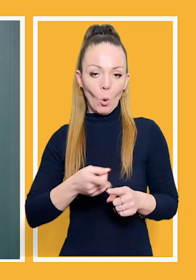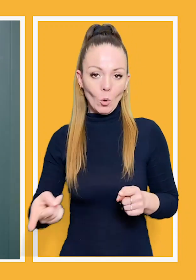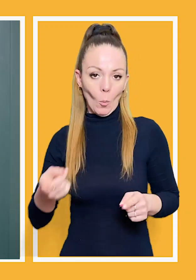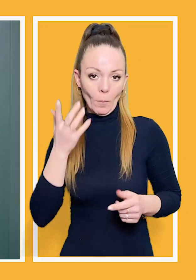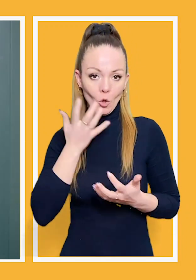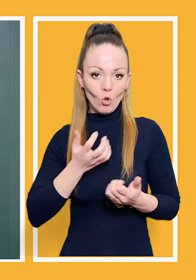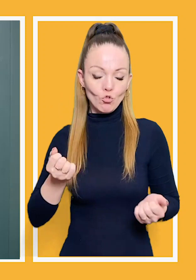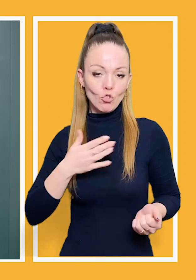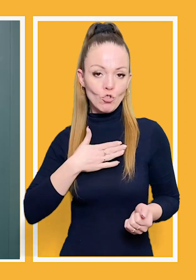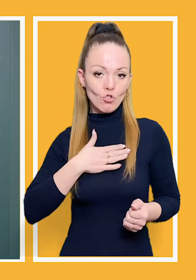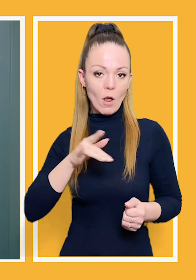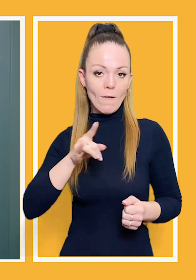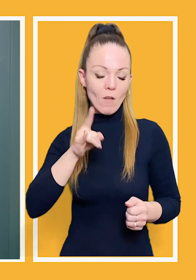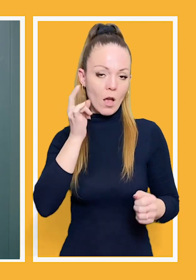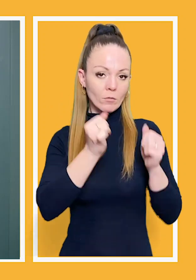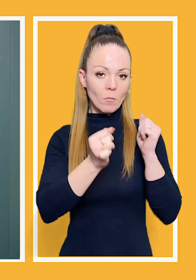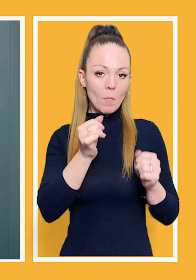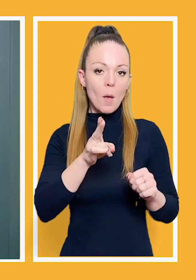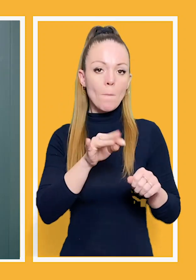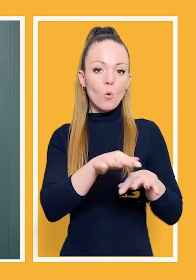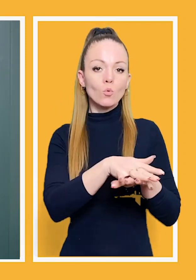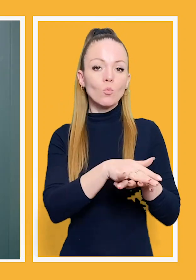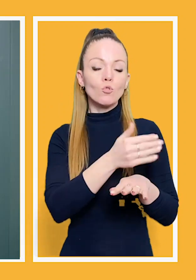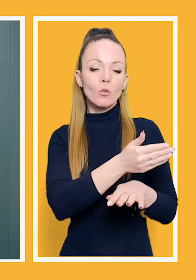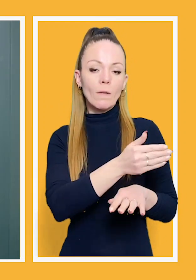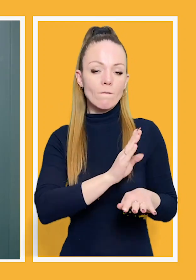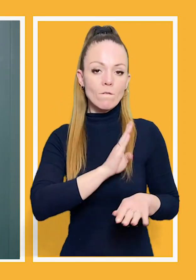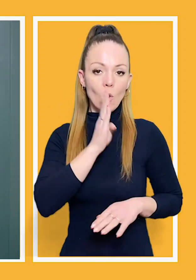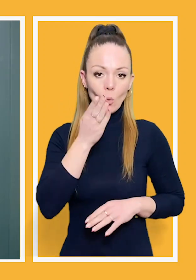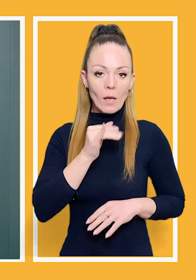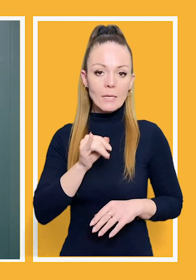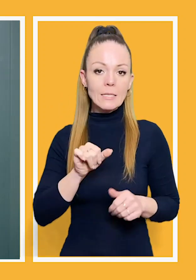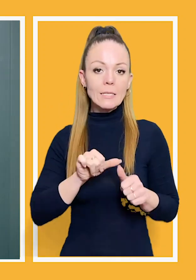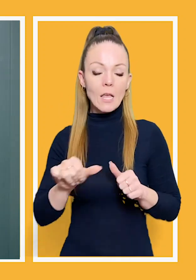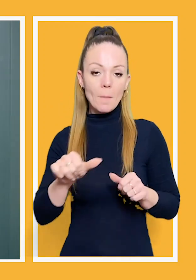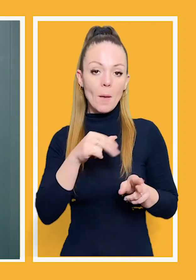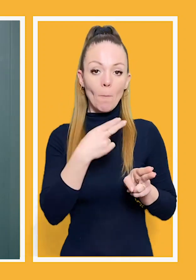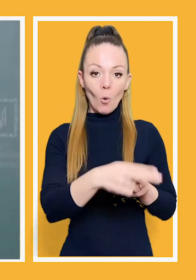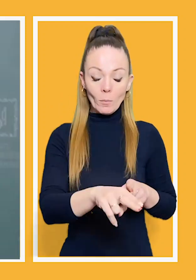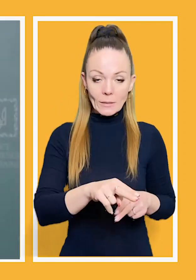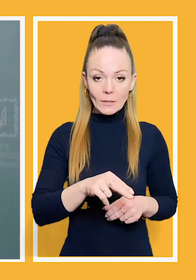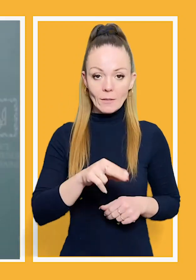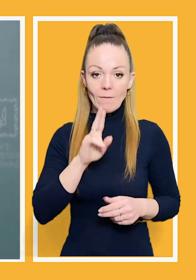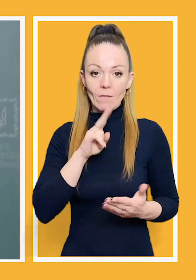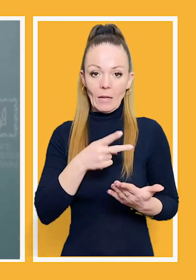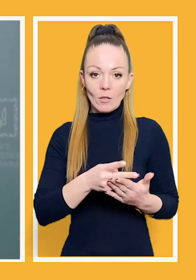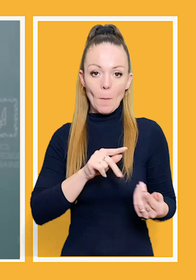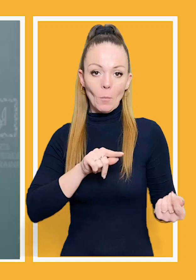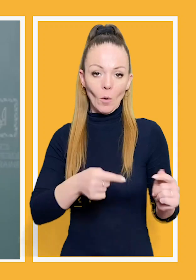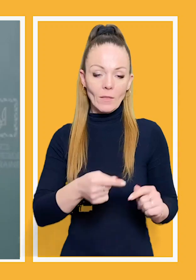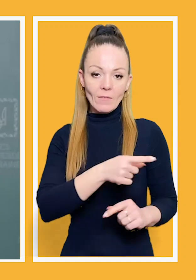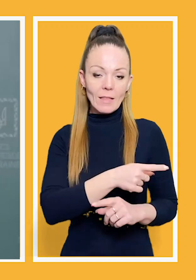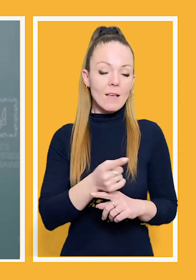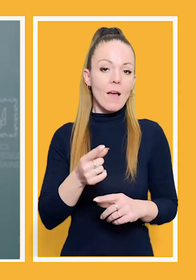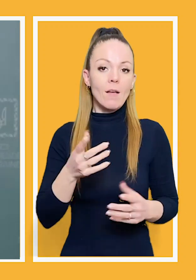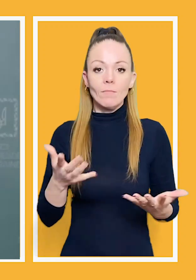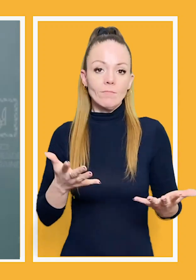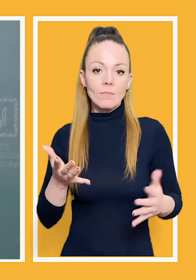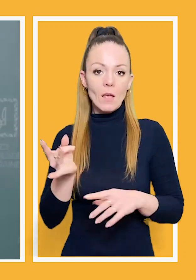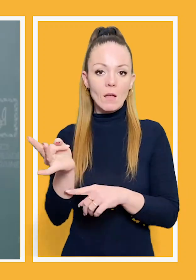Протягом ночі наша авіація наносила потужних ударів по скупченням ворога. І саме в вигляді помсти противник